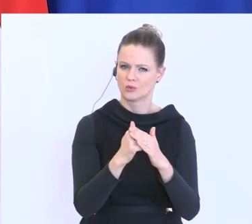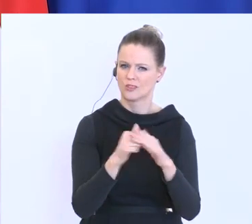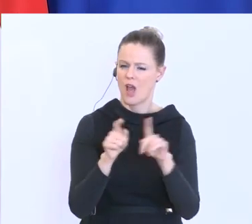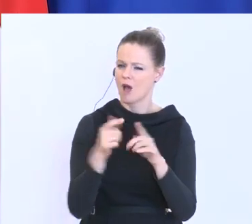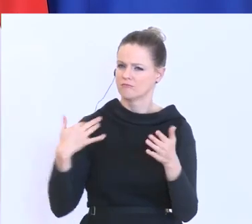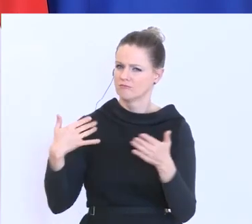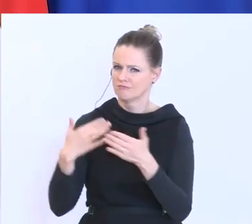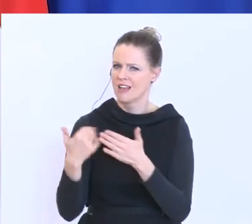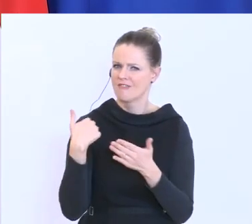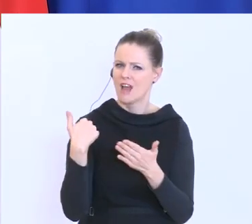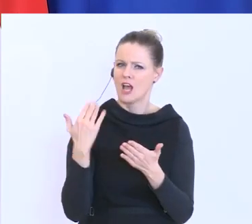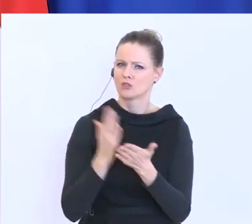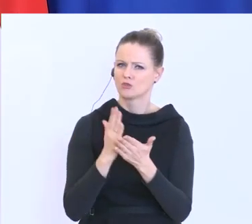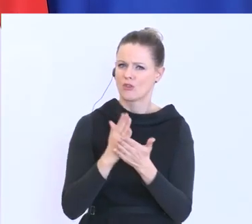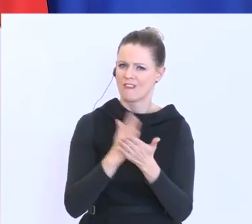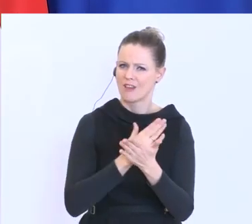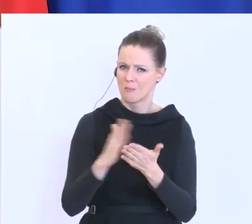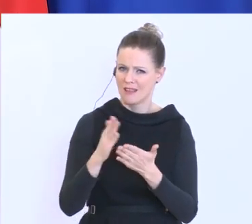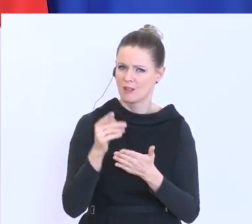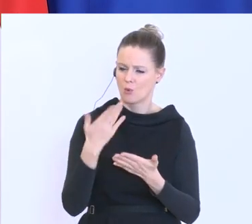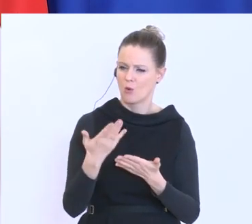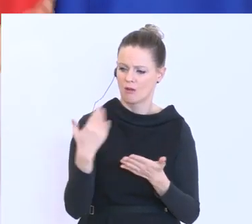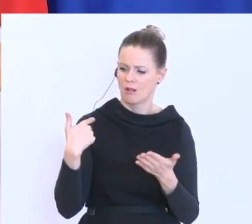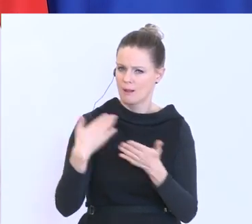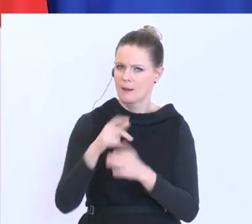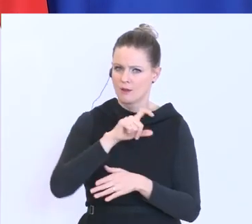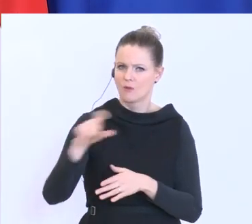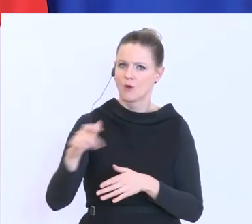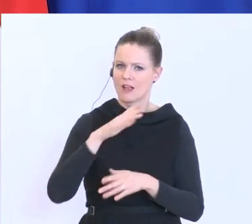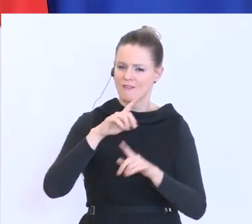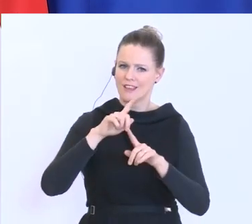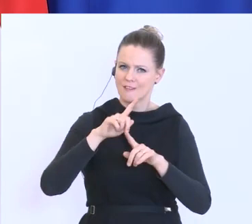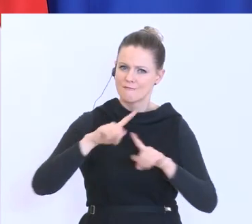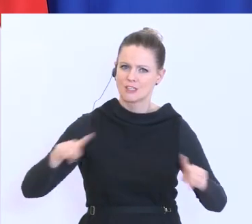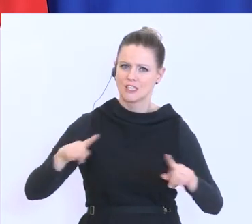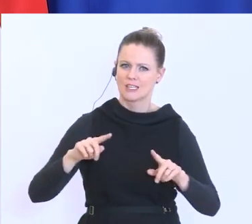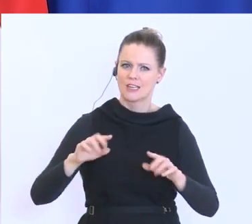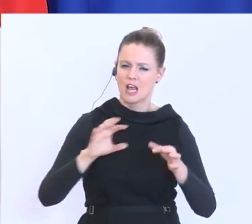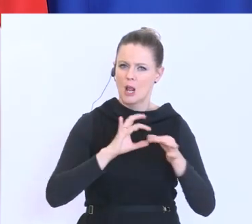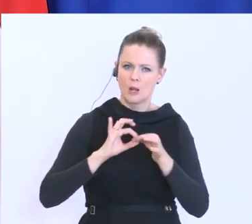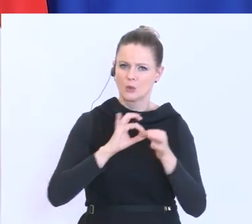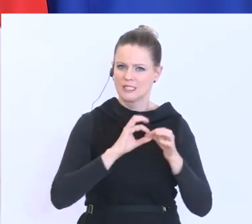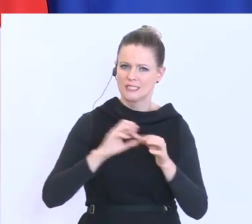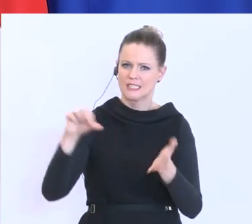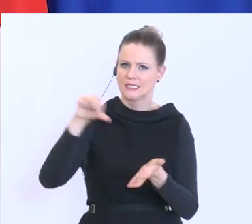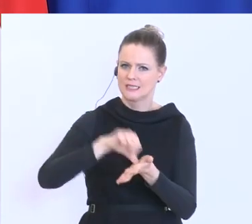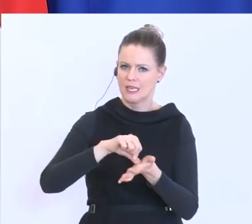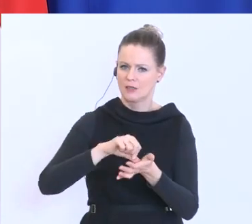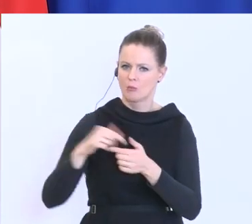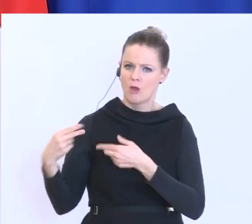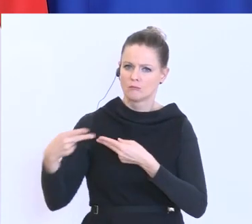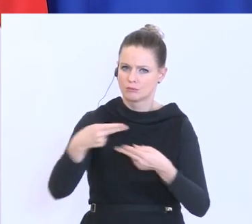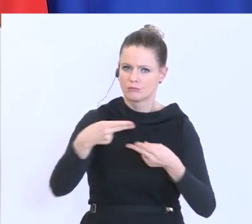sehr, sehr viele Weitervermittlungen auch in dieser Woche in die verschiedenen auch Logistikzentren, damit die Versorgung hier